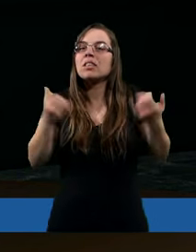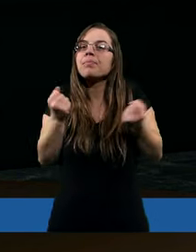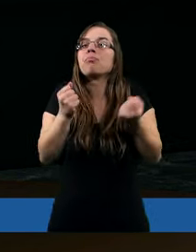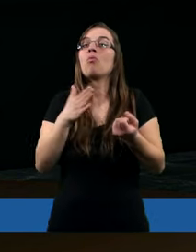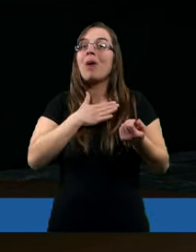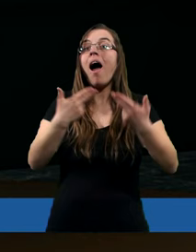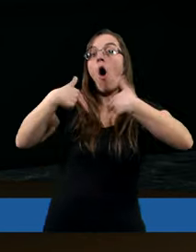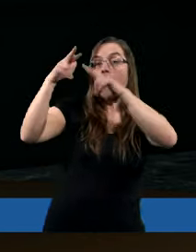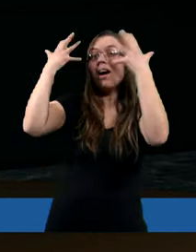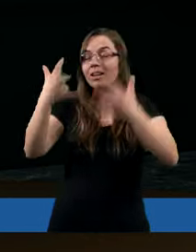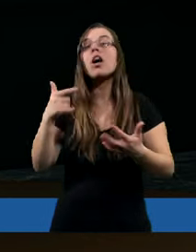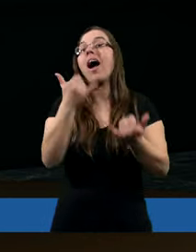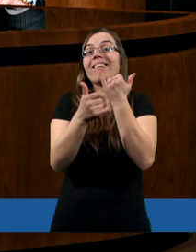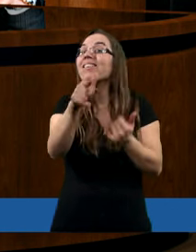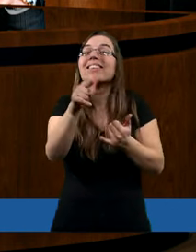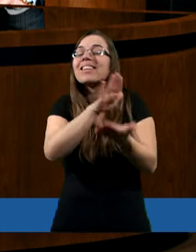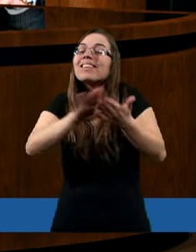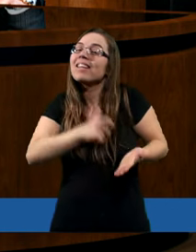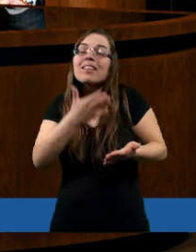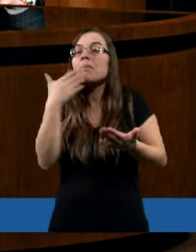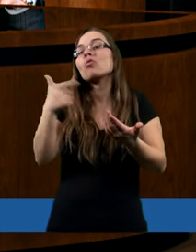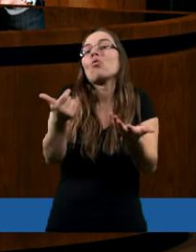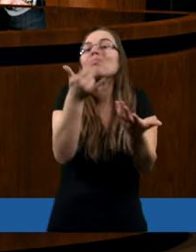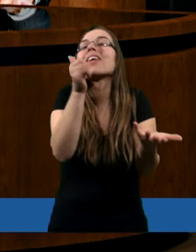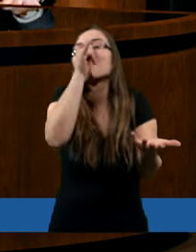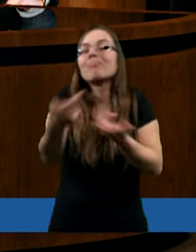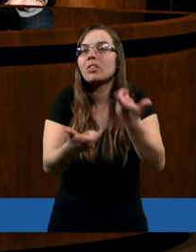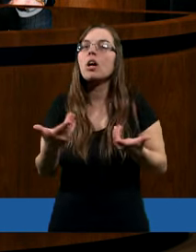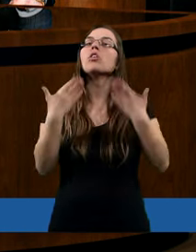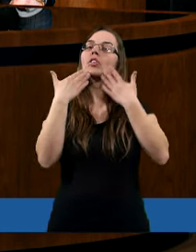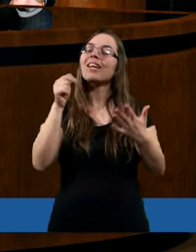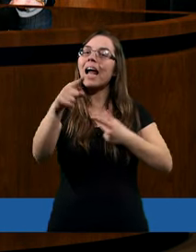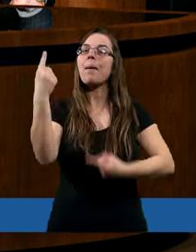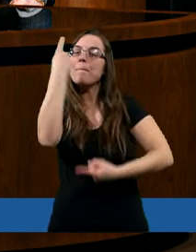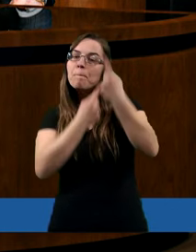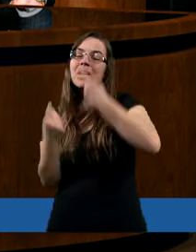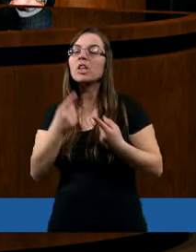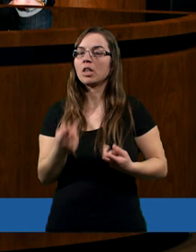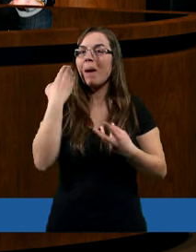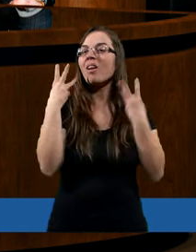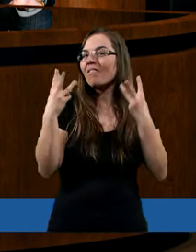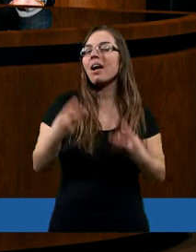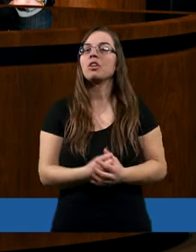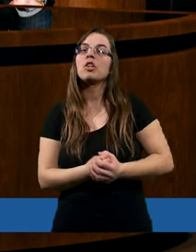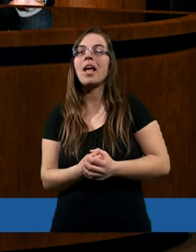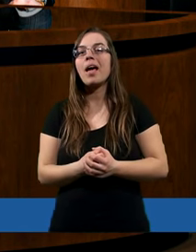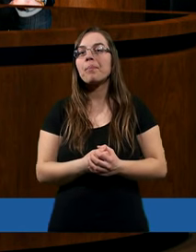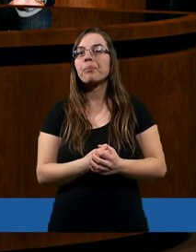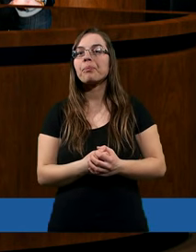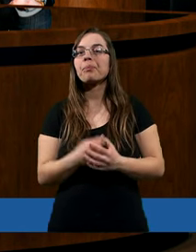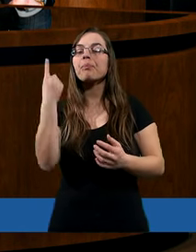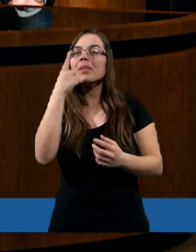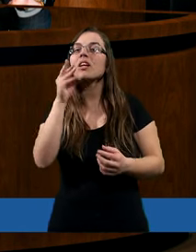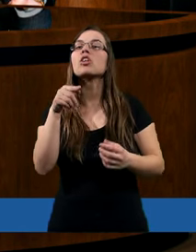serca, to jak mam to zrobić? A dziękuję. Dziękuję za te myśli. Właśnie tylko dodam, że właśnie